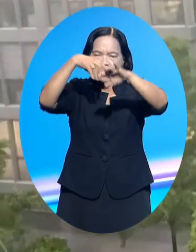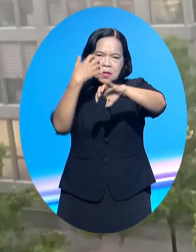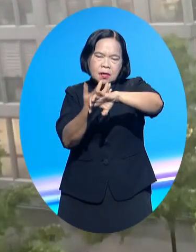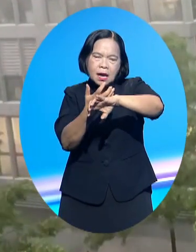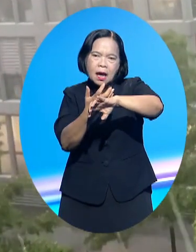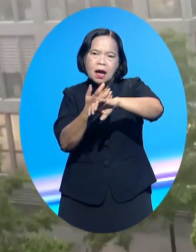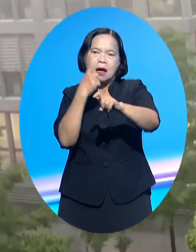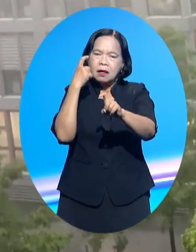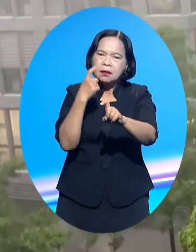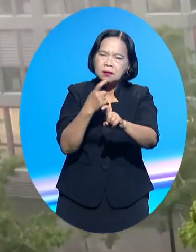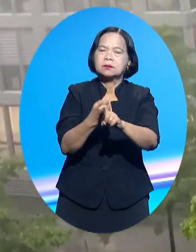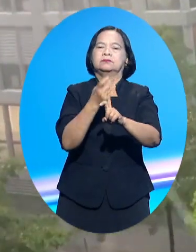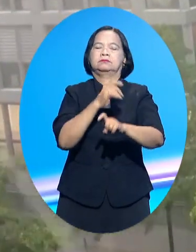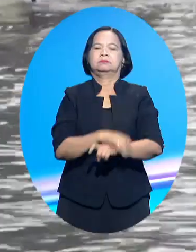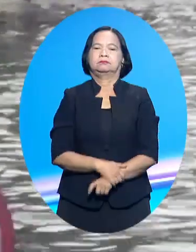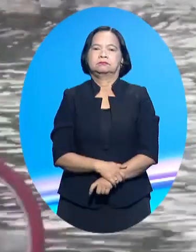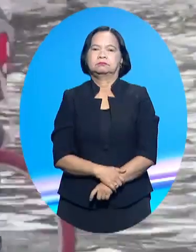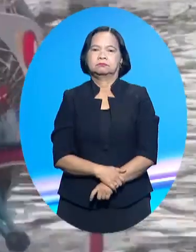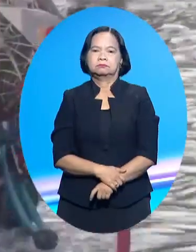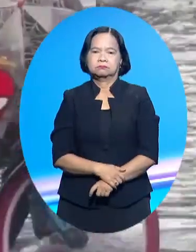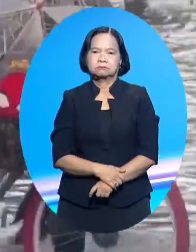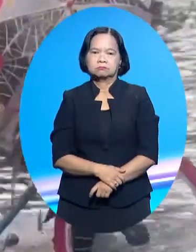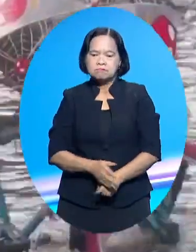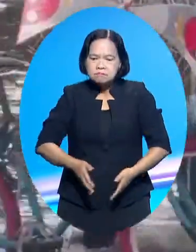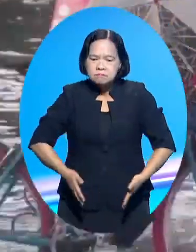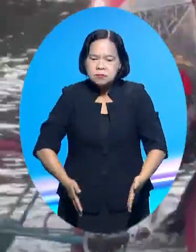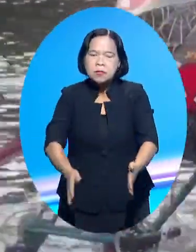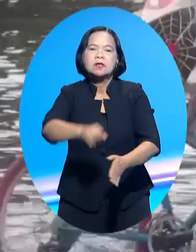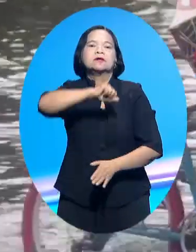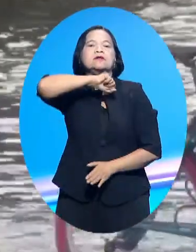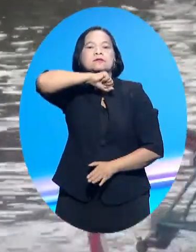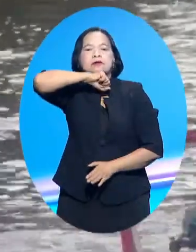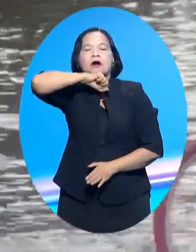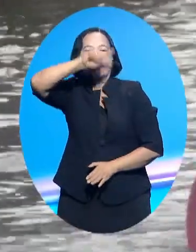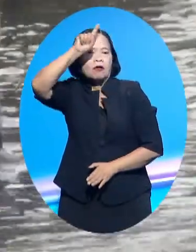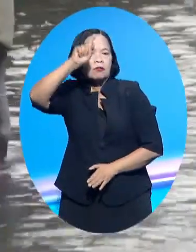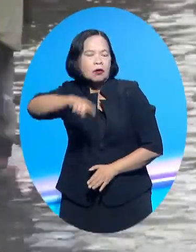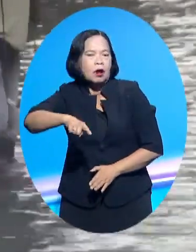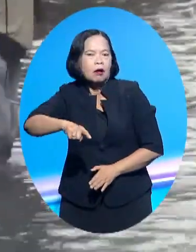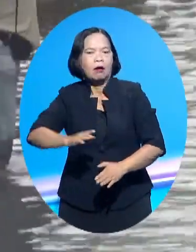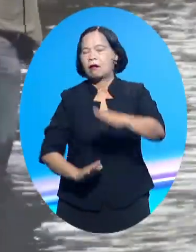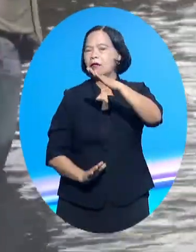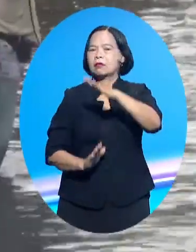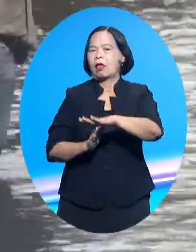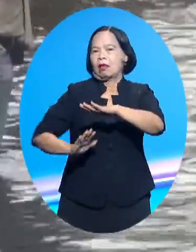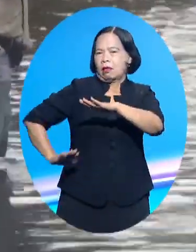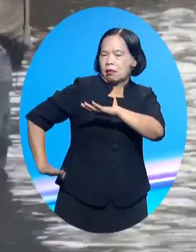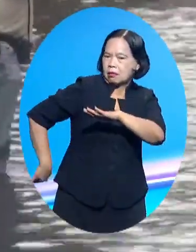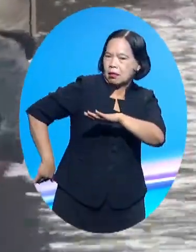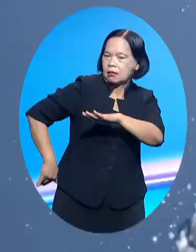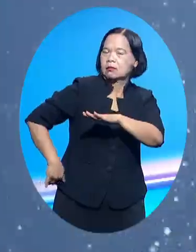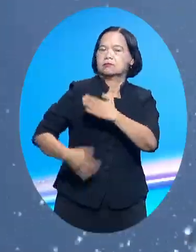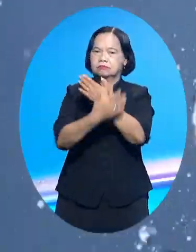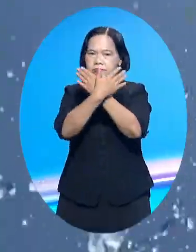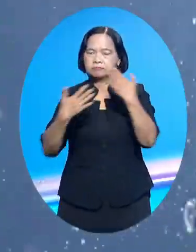Berlin và bang Brandenburg. Ban quản lý hệ thống đường sắt S-Bahn cảnh báo sẽ có tình trạng quỷ chuyến và chầm trễ trên toàn mạng